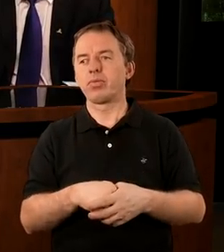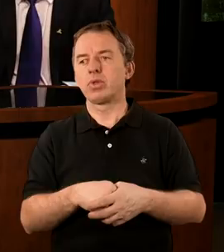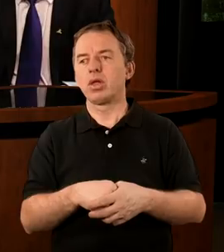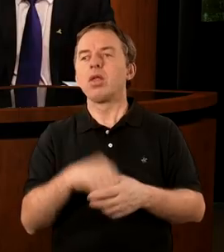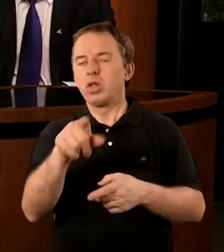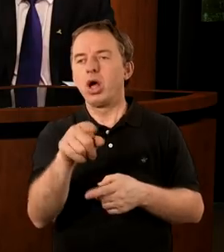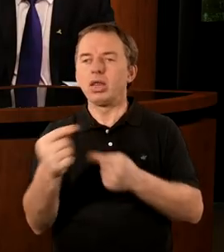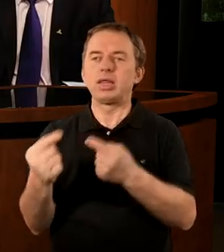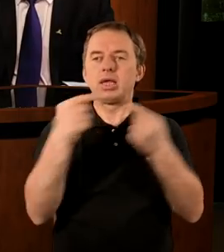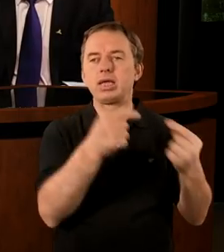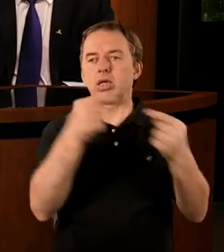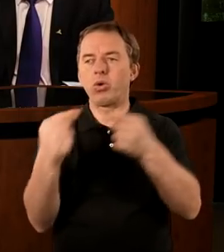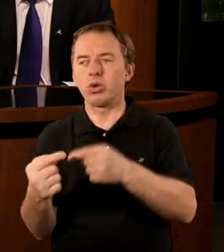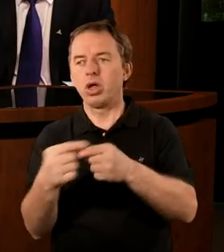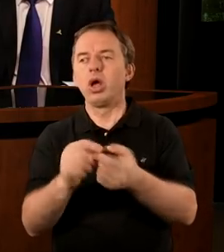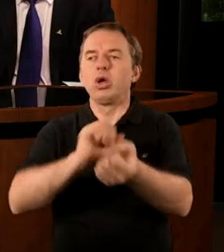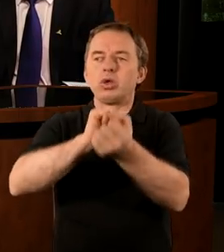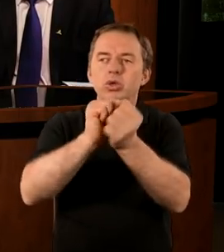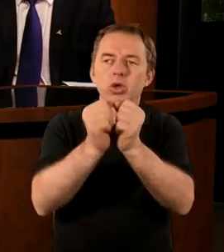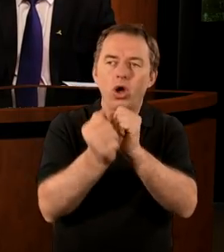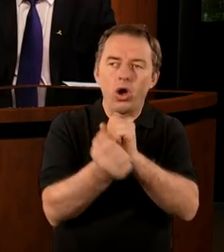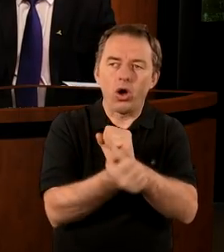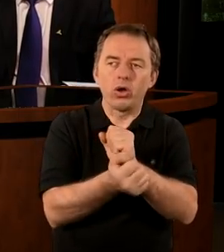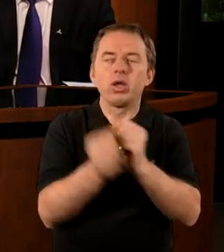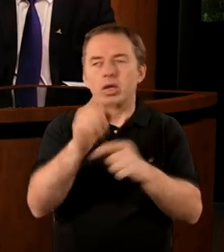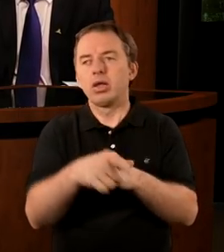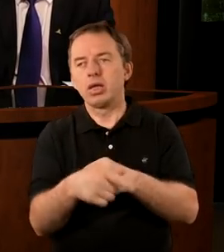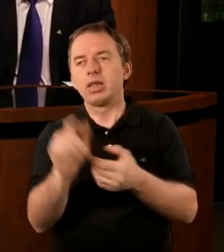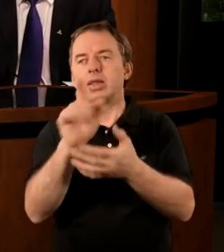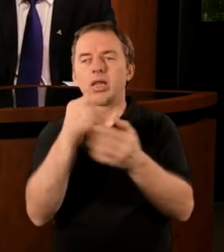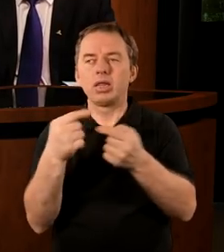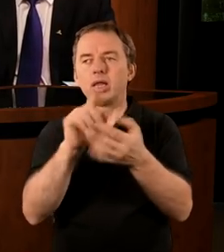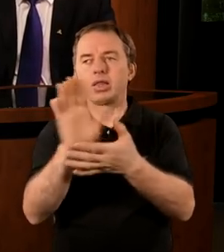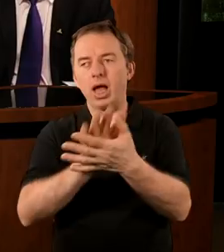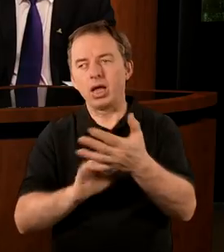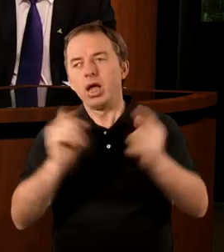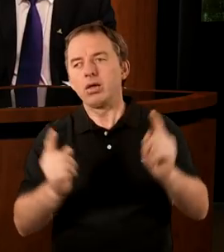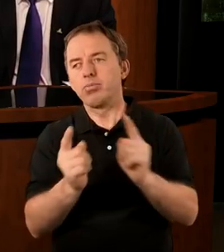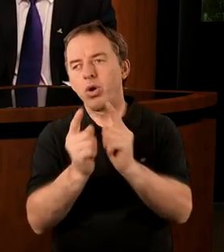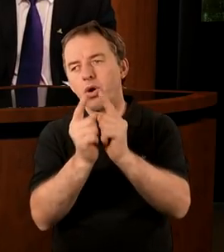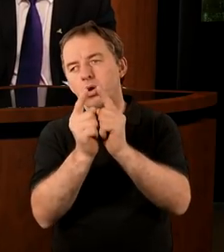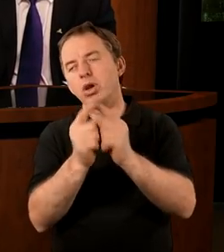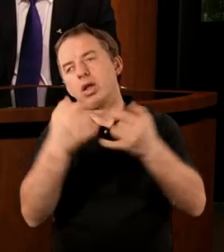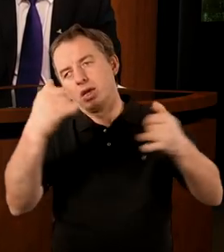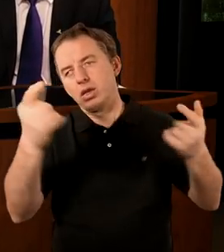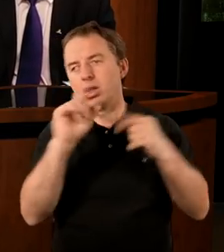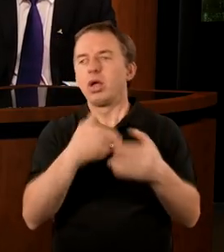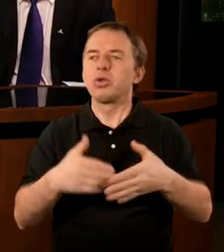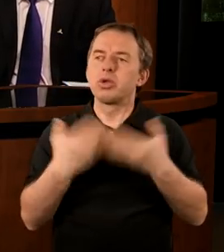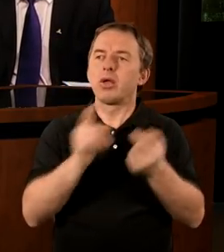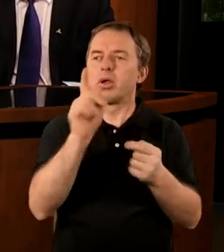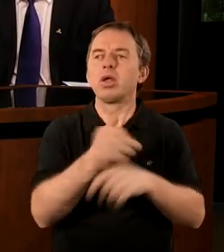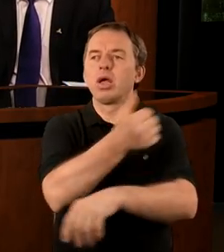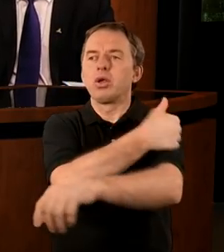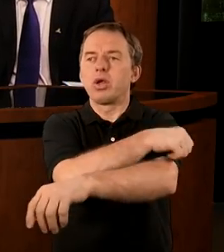Kwestia dyskusyjna być może, bo są takie przynajmniej trzy interpretacje tego tekstu. Spotkałem się z wjaśnieniem, że dzień